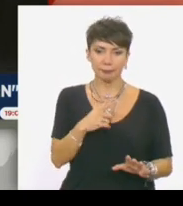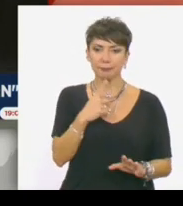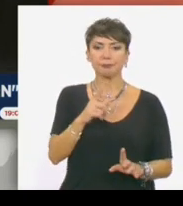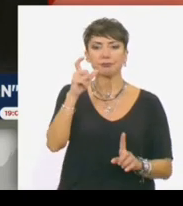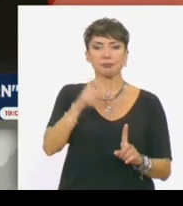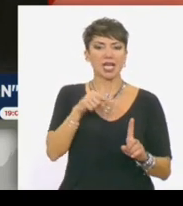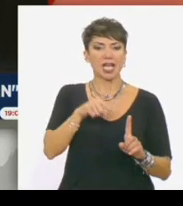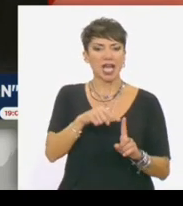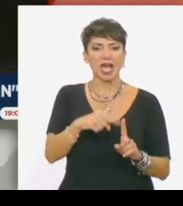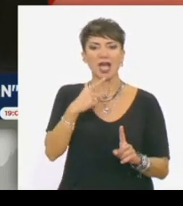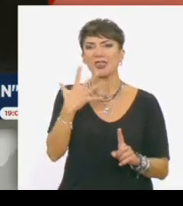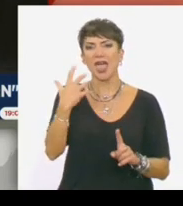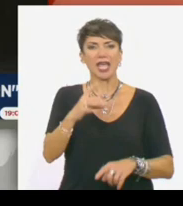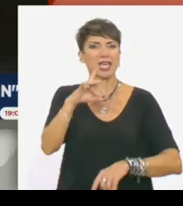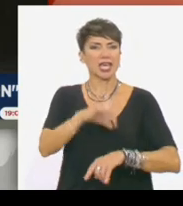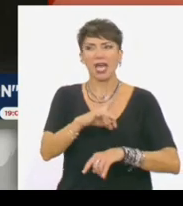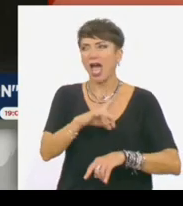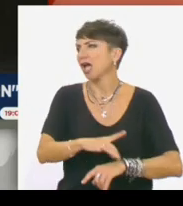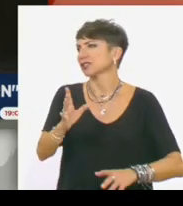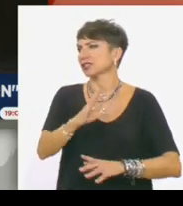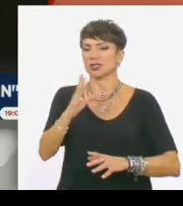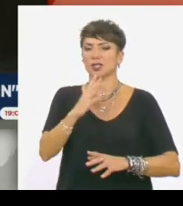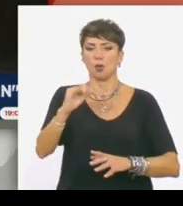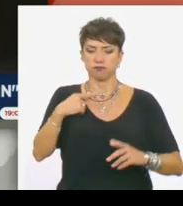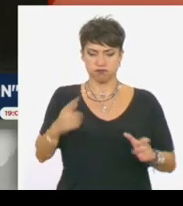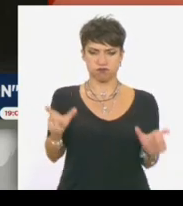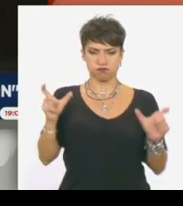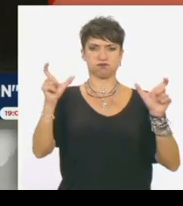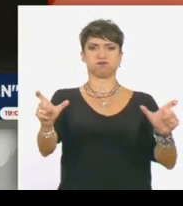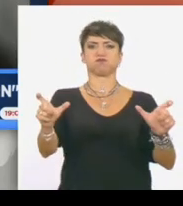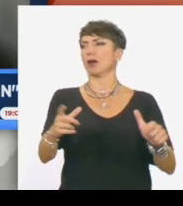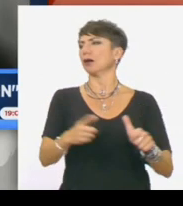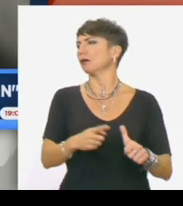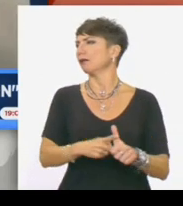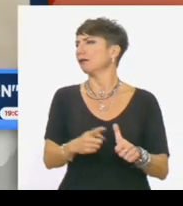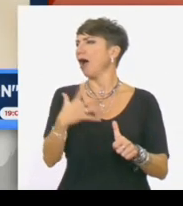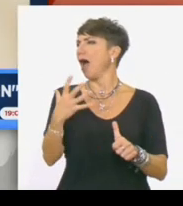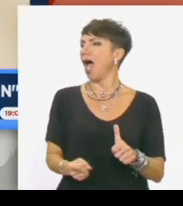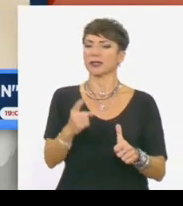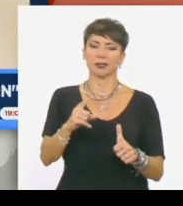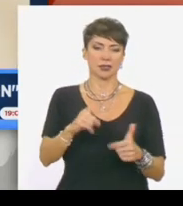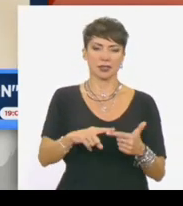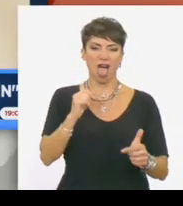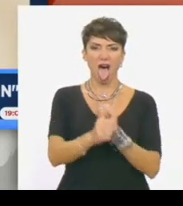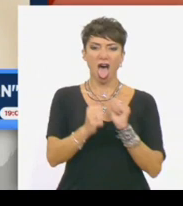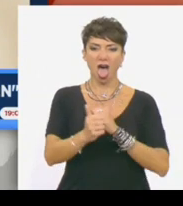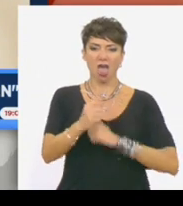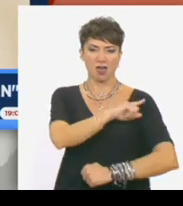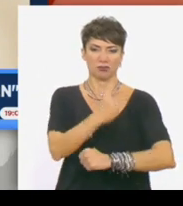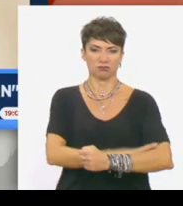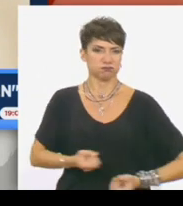για πάσα νόσο, ακόμα για ενίσχυση ανοσοποιητικούς συστήματος, για ενίσχυση της αθλητικής